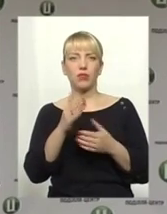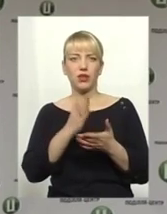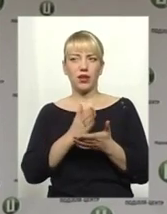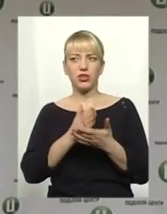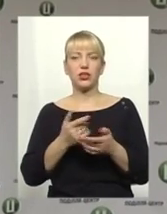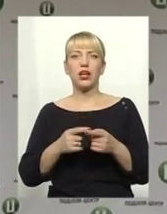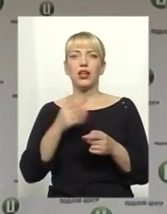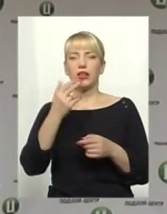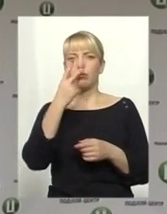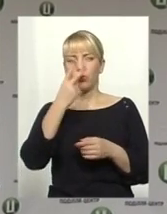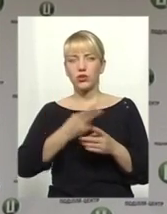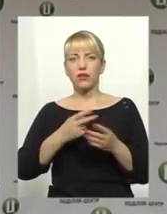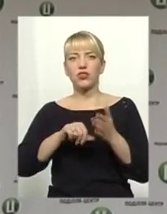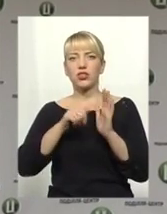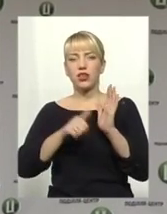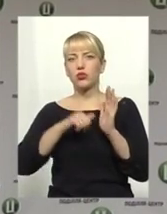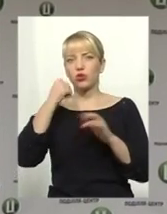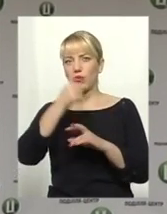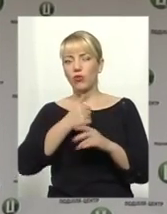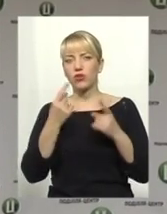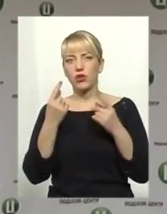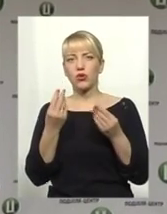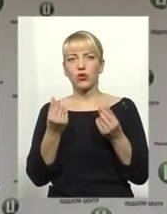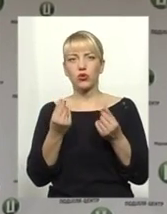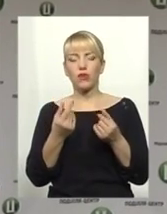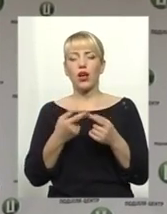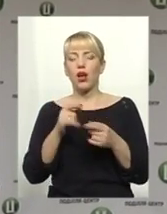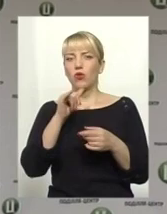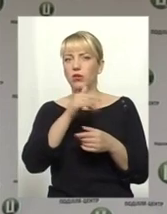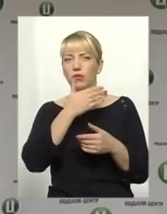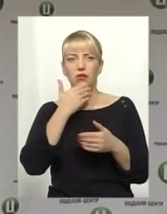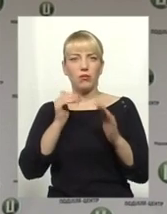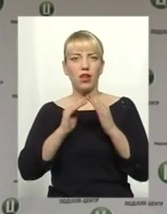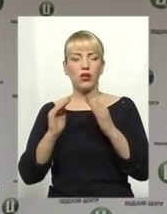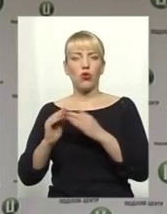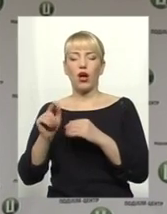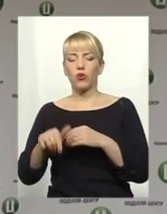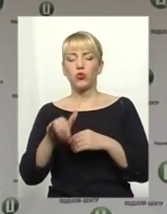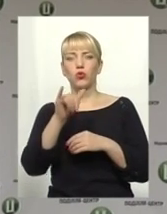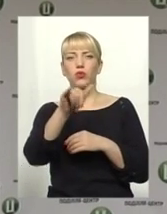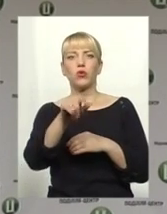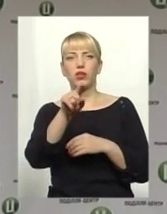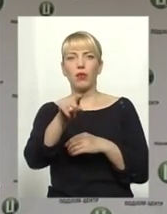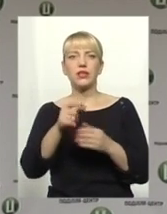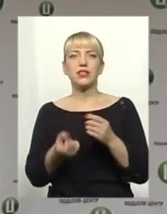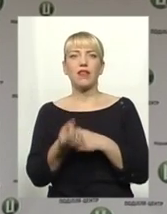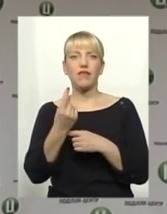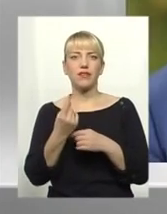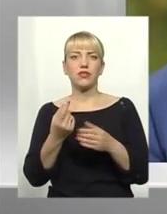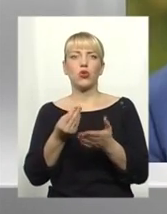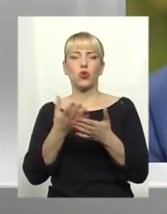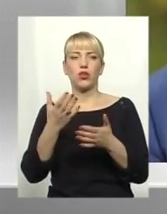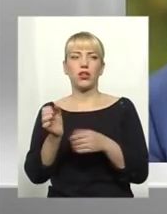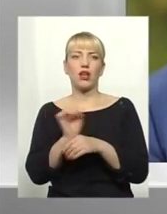році незначні суми готівки, немає нерухомості, а тут ось в тебе з'явився автомобіль чи з'явився дорогий годинник.